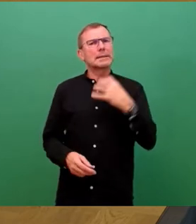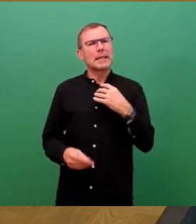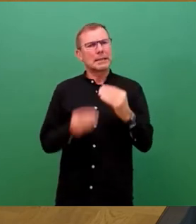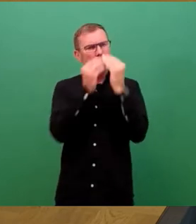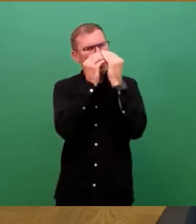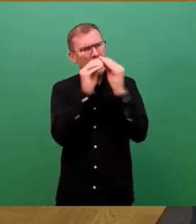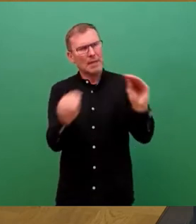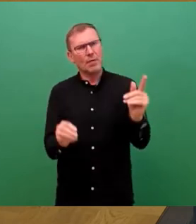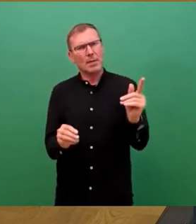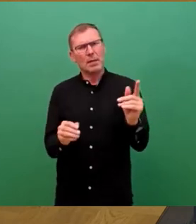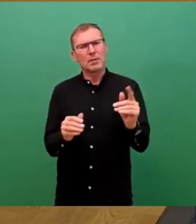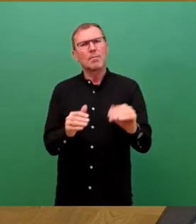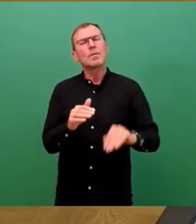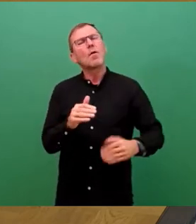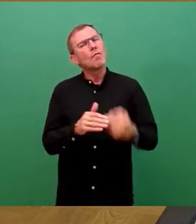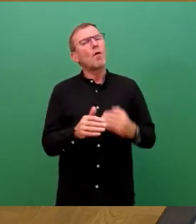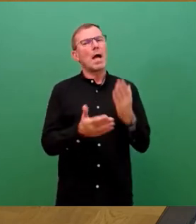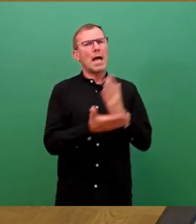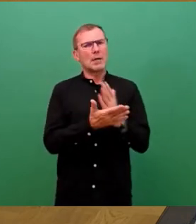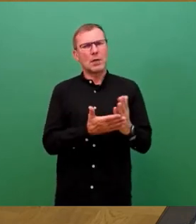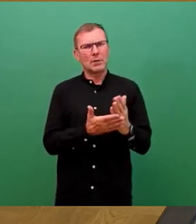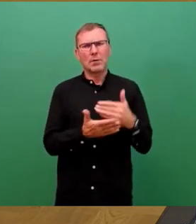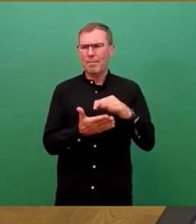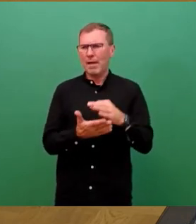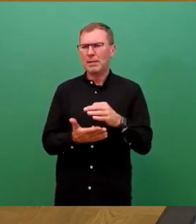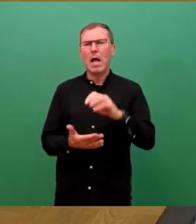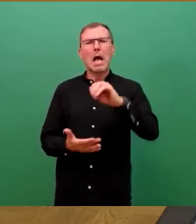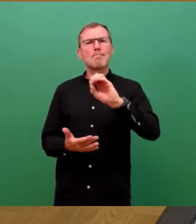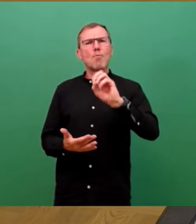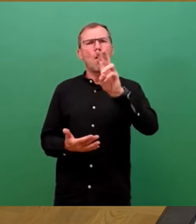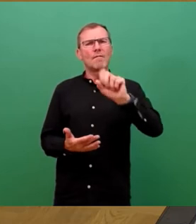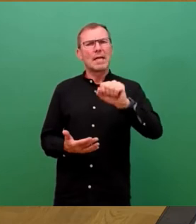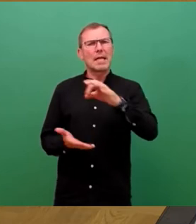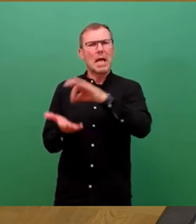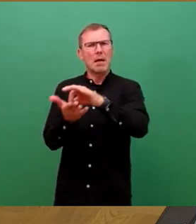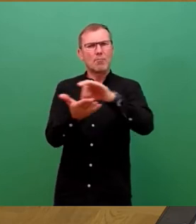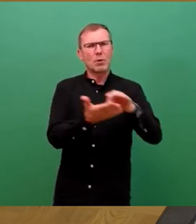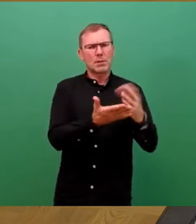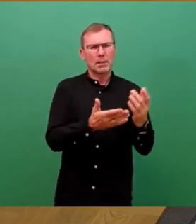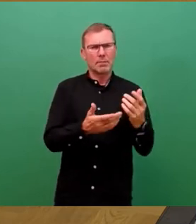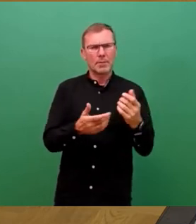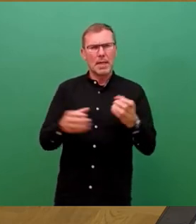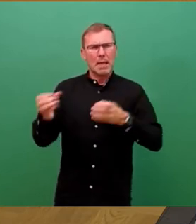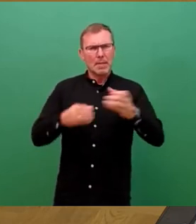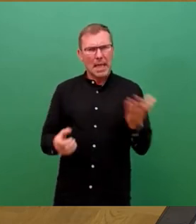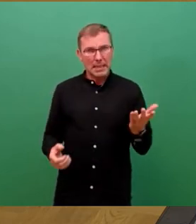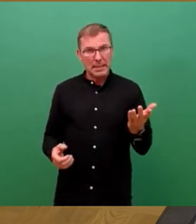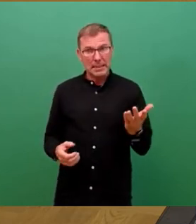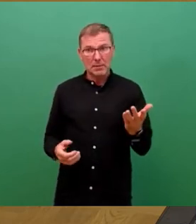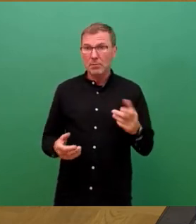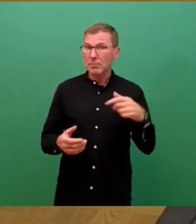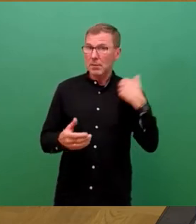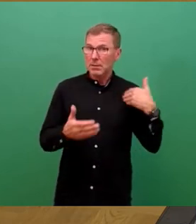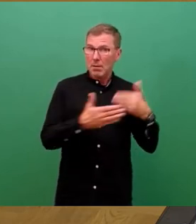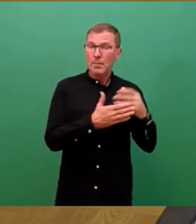qualifiziert vor der Entscheidung über die Errichtung weiterer Mobi-Punkte beteiligt? Und werden die bisherigen Pläne zur Errichtung